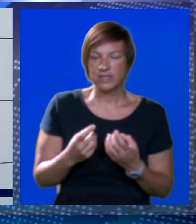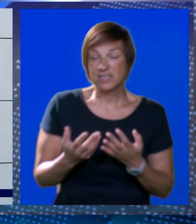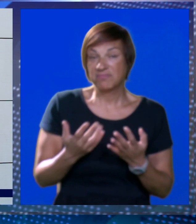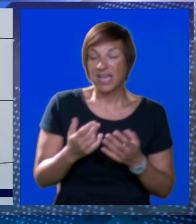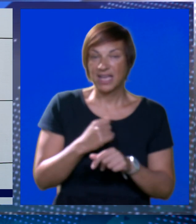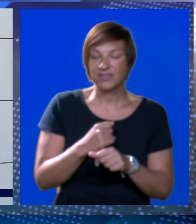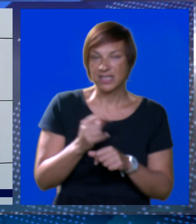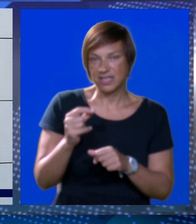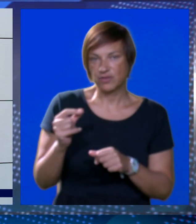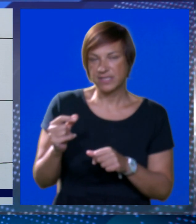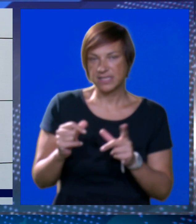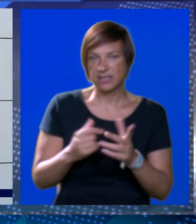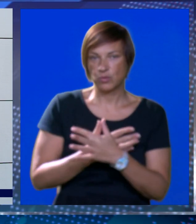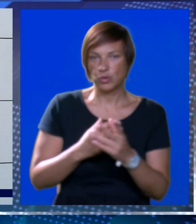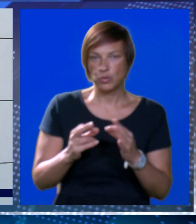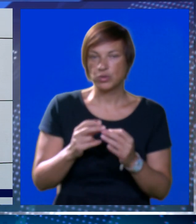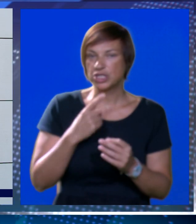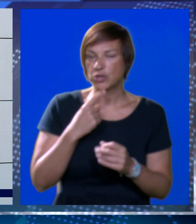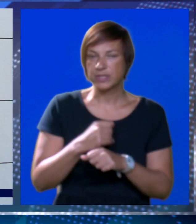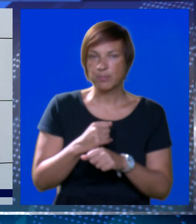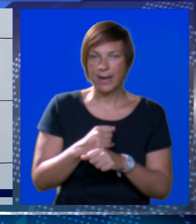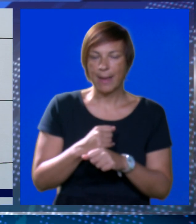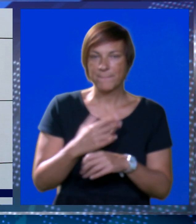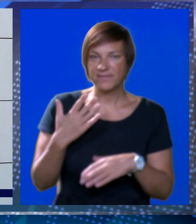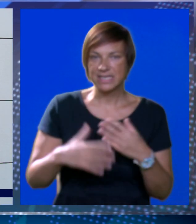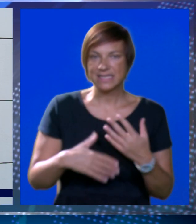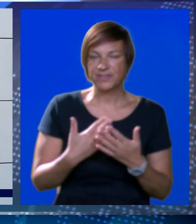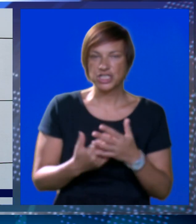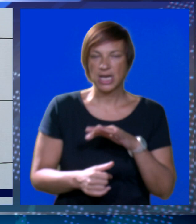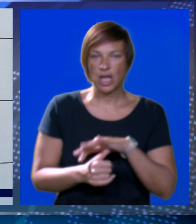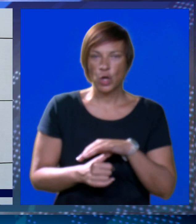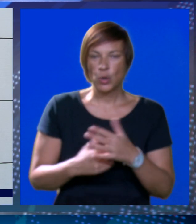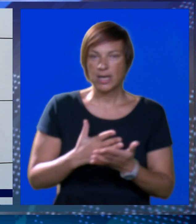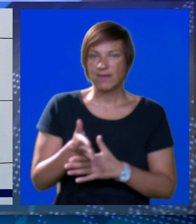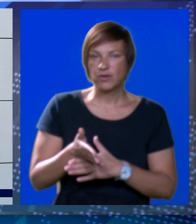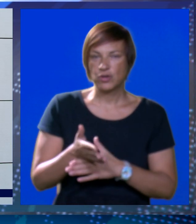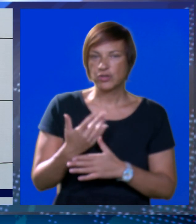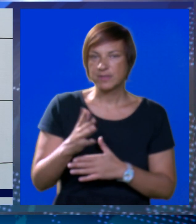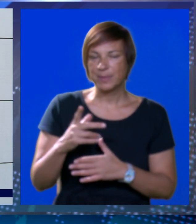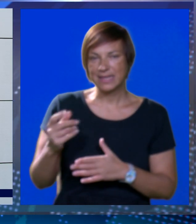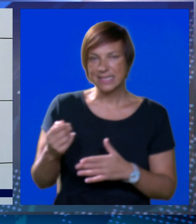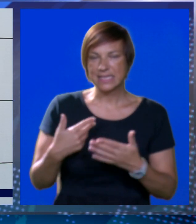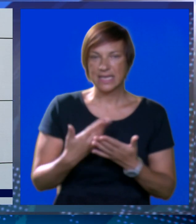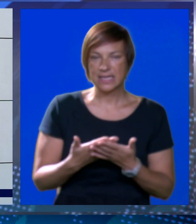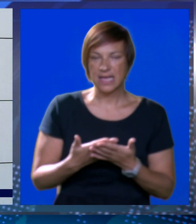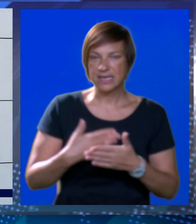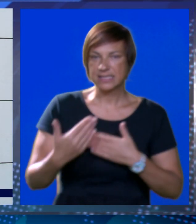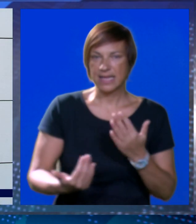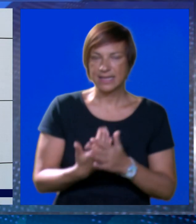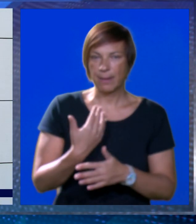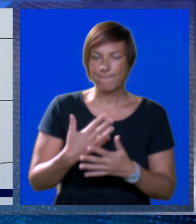nekakvih radova sitnijih u luži koje smo napravili i završili, uglavnom, dakle, kroz narednih petnestak dana